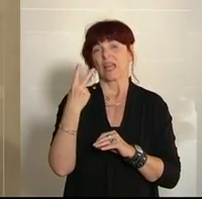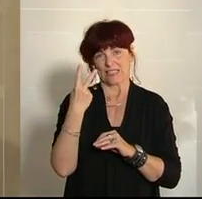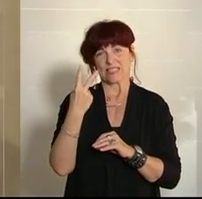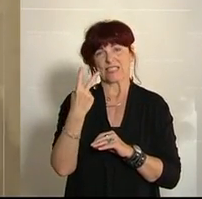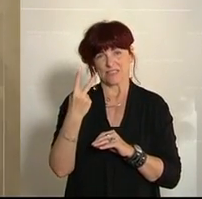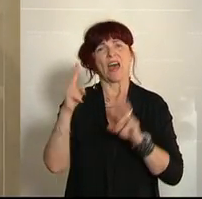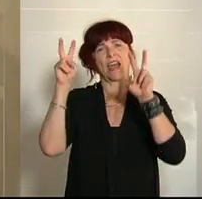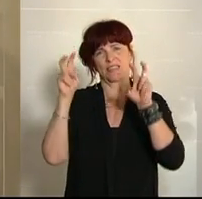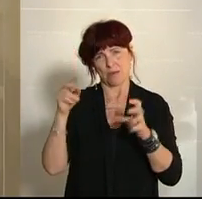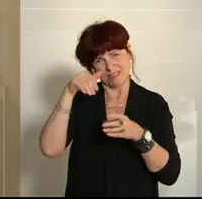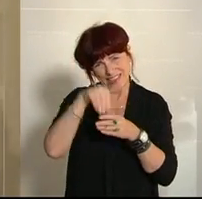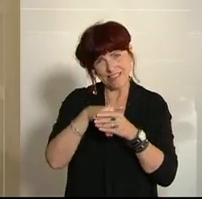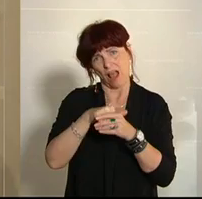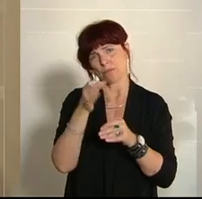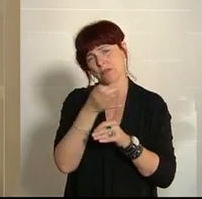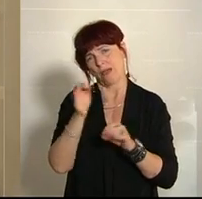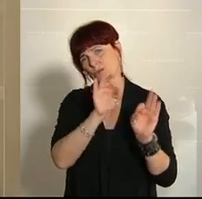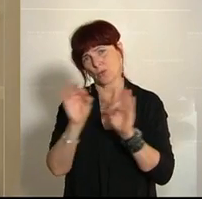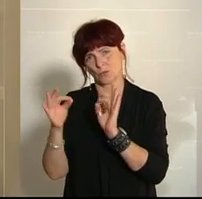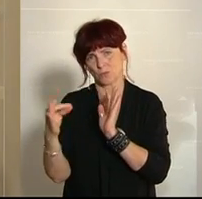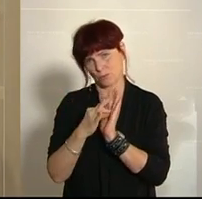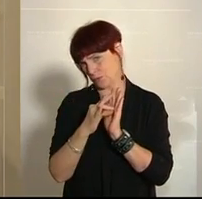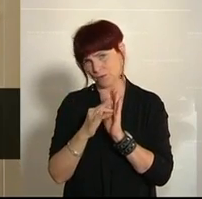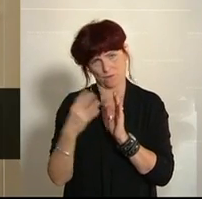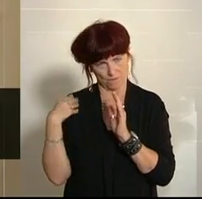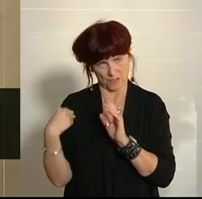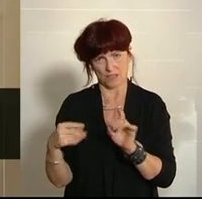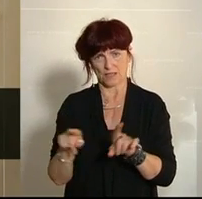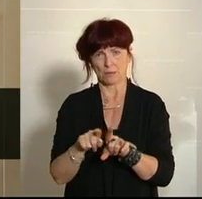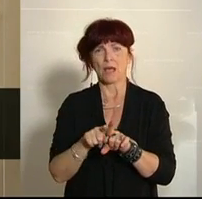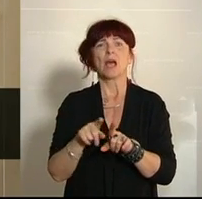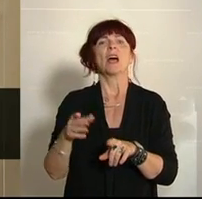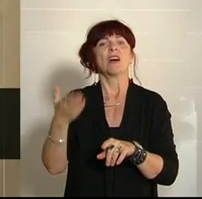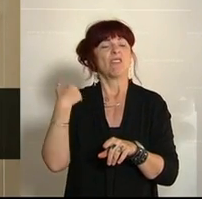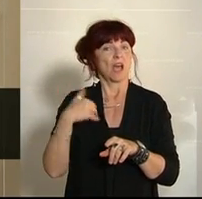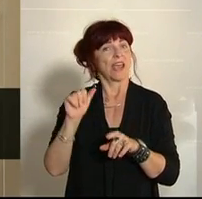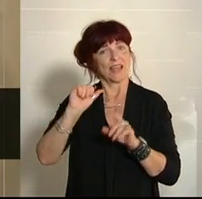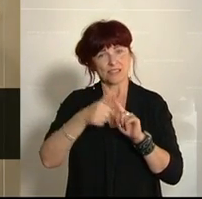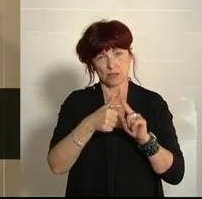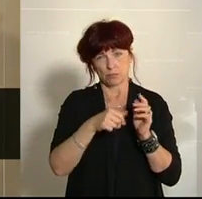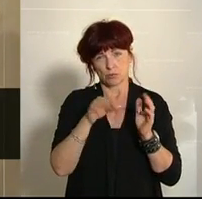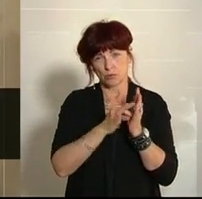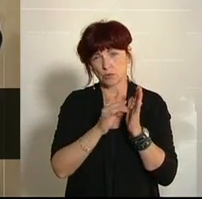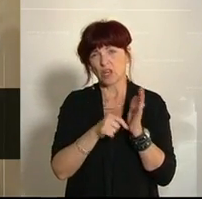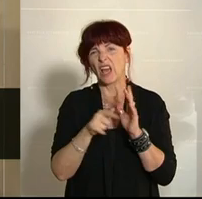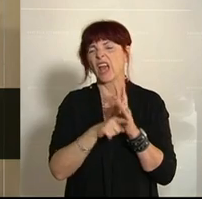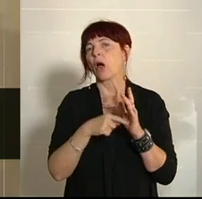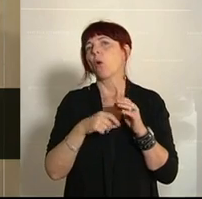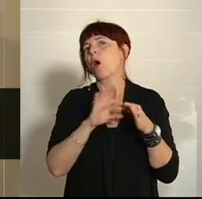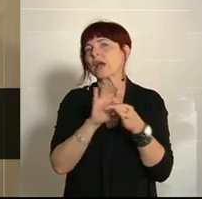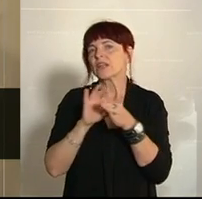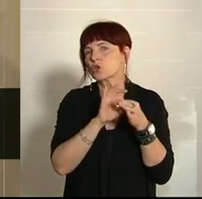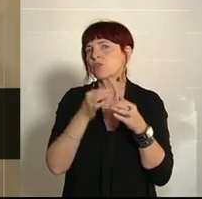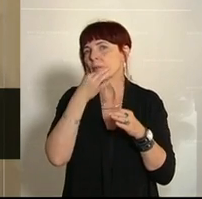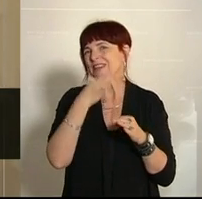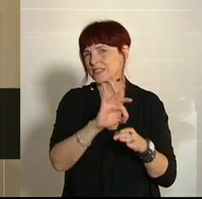Themen zusammengefasst. Und der erste Punkt, die organisatorischen Verbesserungen für den Insolvenz-Entgelt-Fonds, finden auch